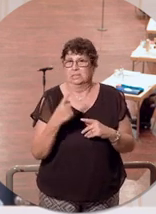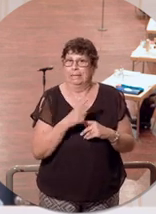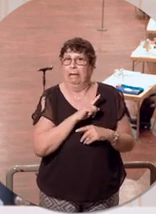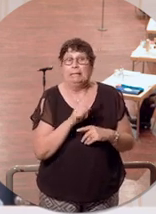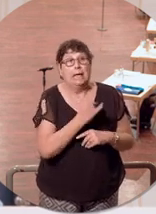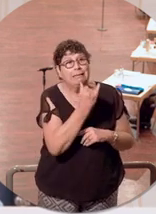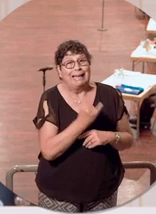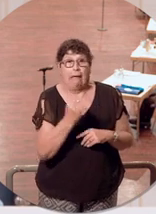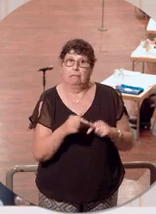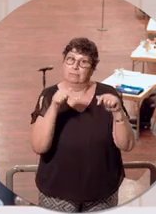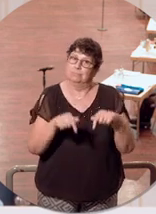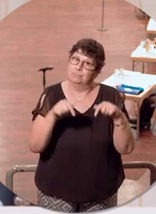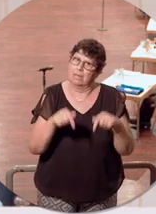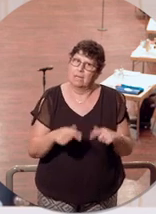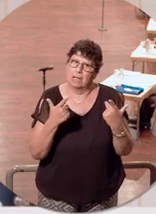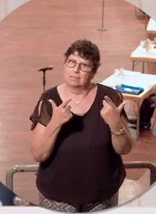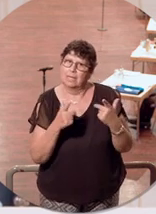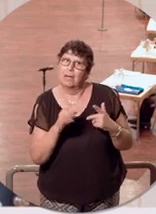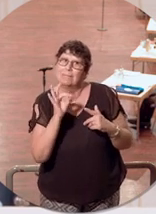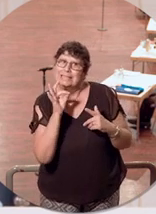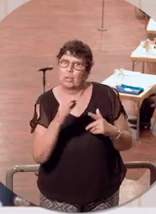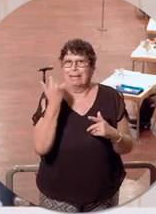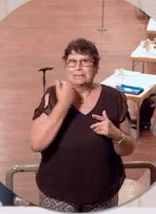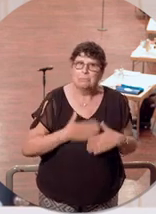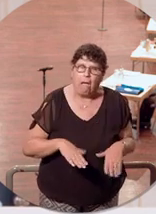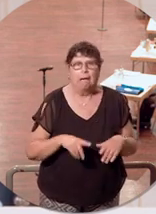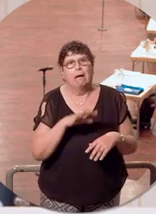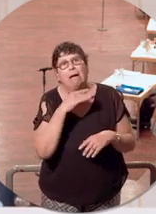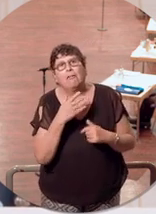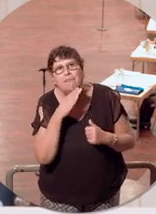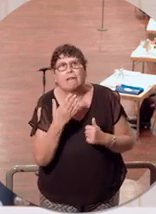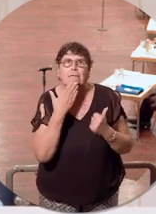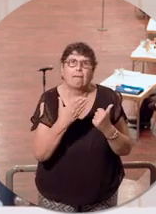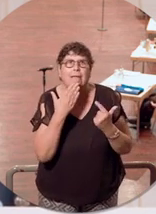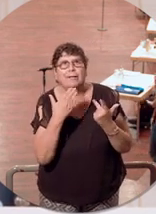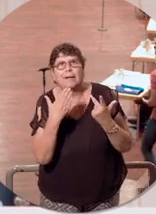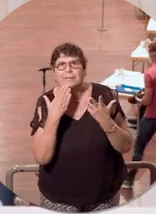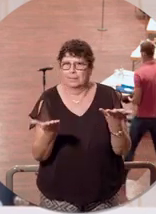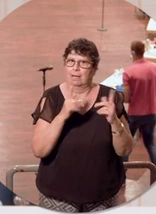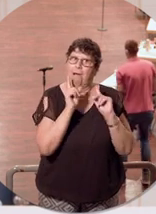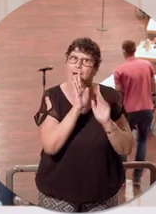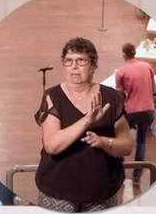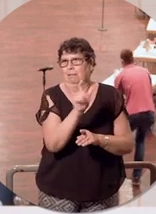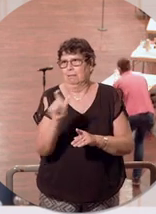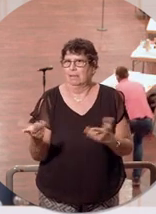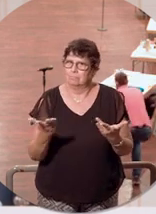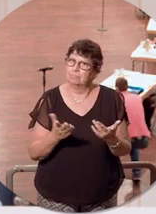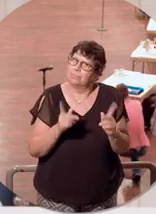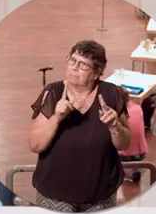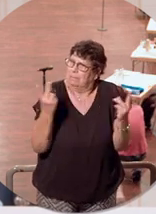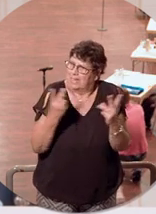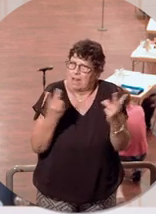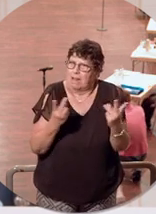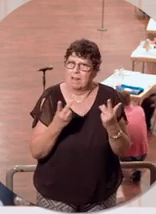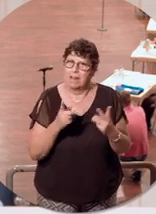in der Opposition insbesondere das mag, wenn hier Dankesworte gesprochen werden. Aber für mich ist das tatsächlich auch eine Stilfrage, meine Damen und Herren.